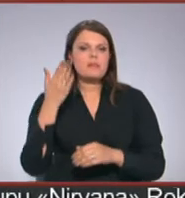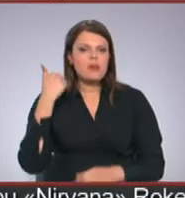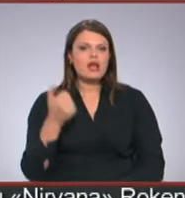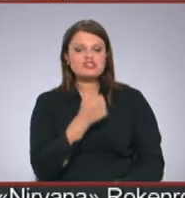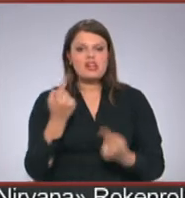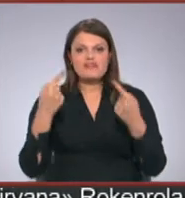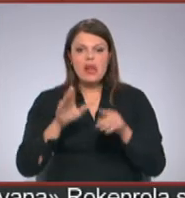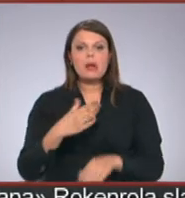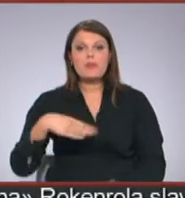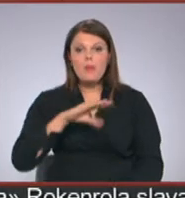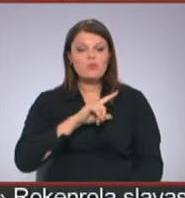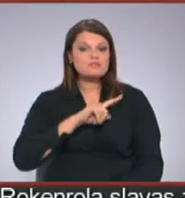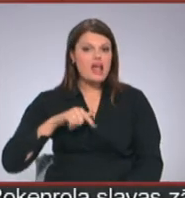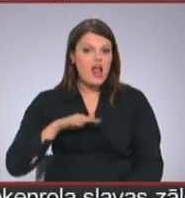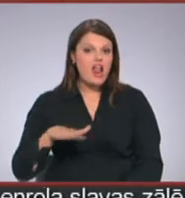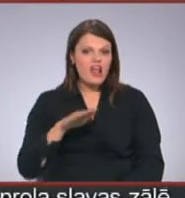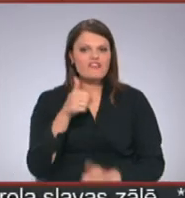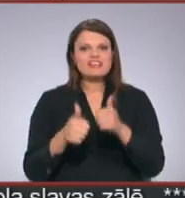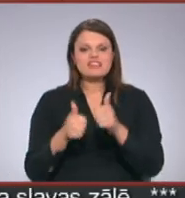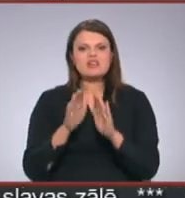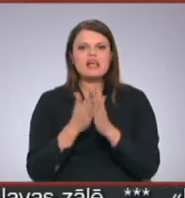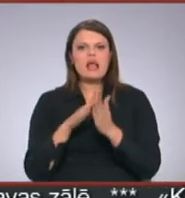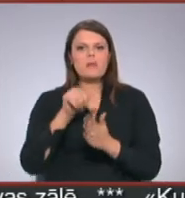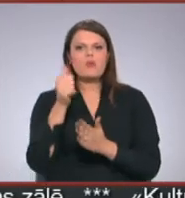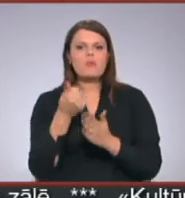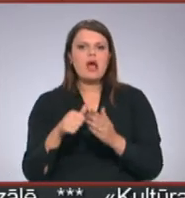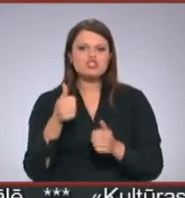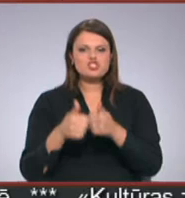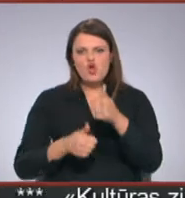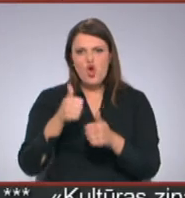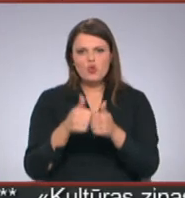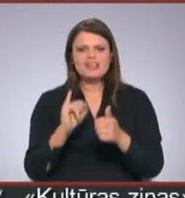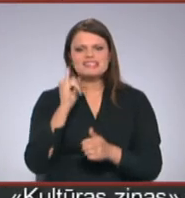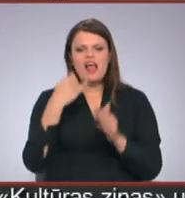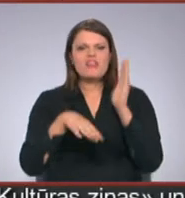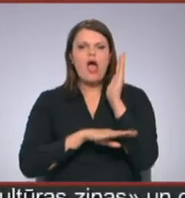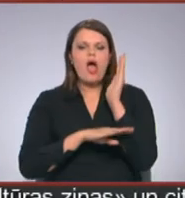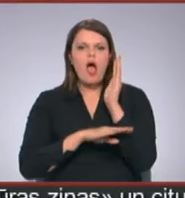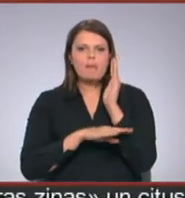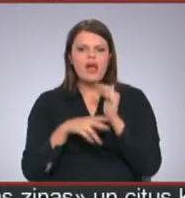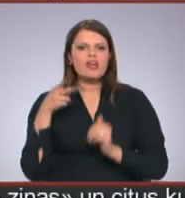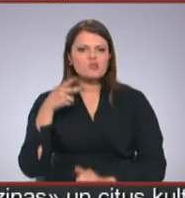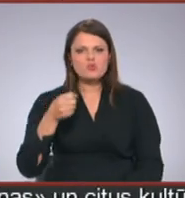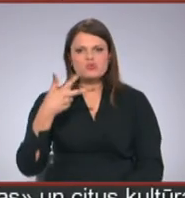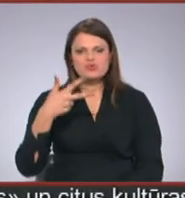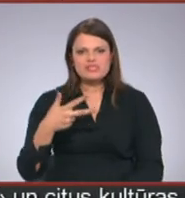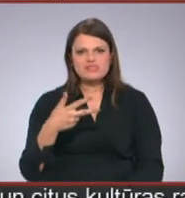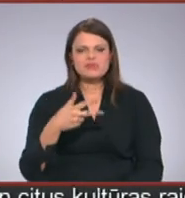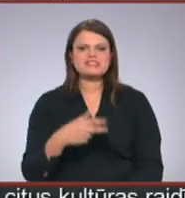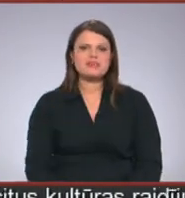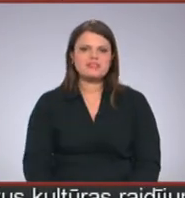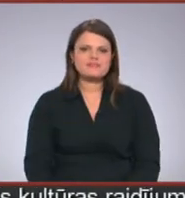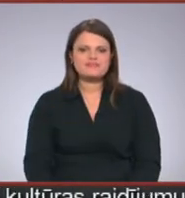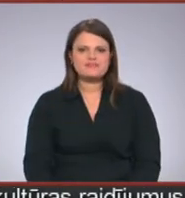gada laikā pie mums Latvijā sacenšas grāmatu mākslas konkursa Zeltābele 2013 nomināntes. Vairāk